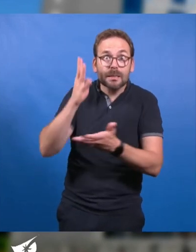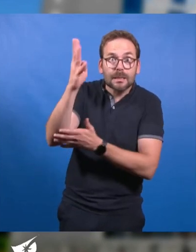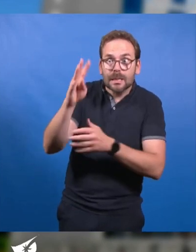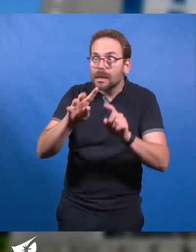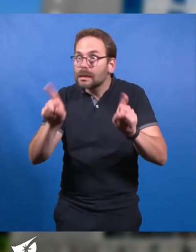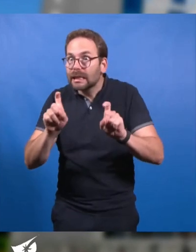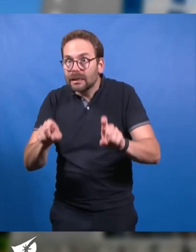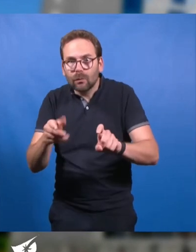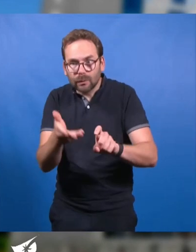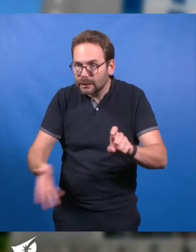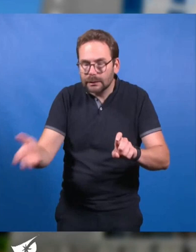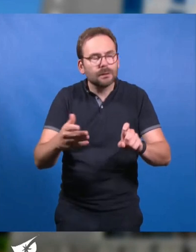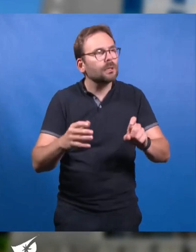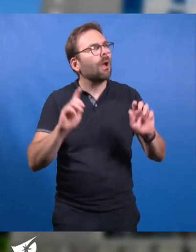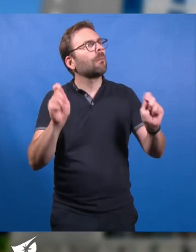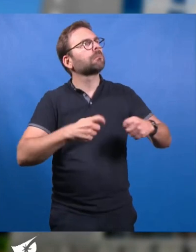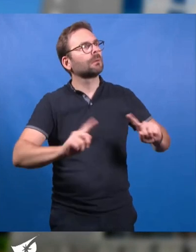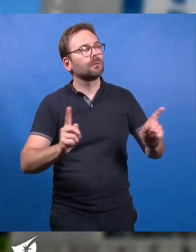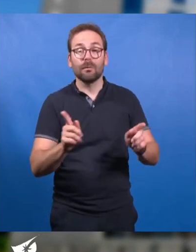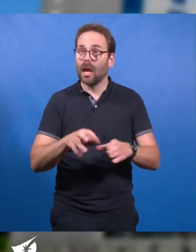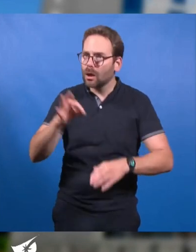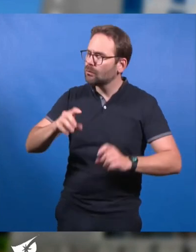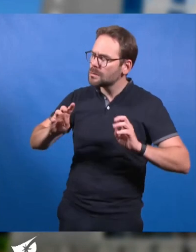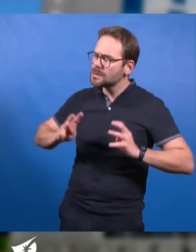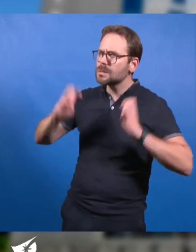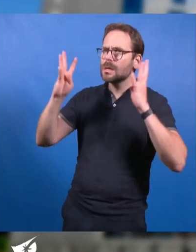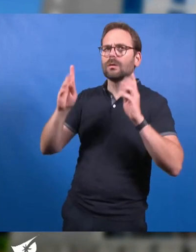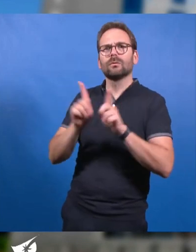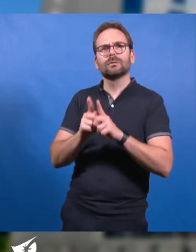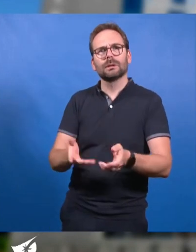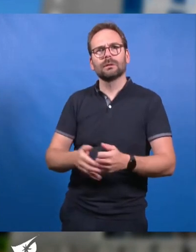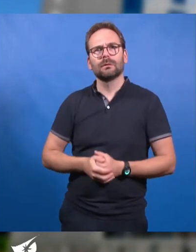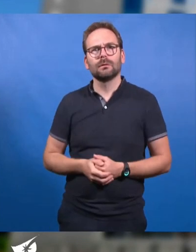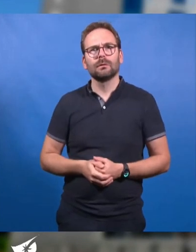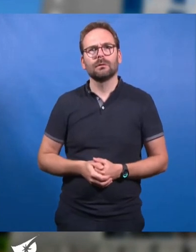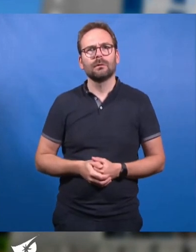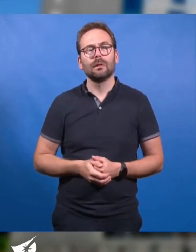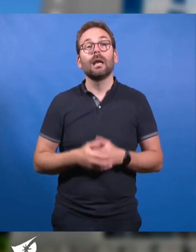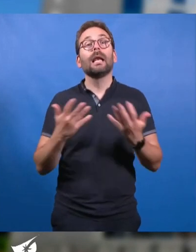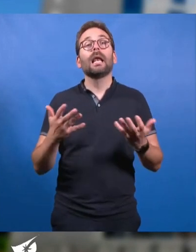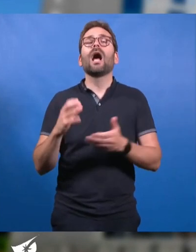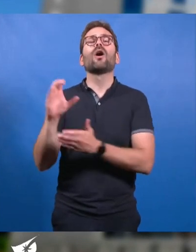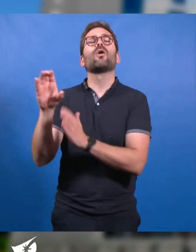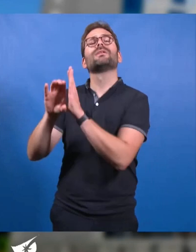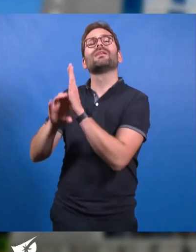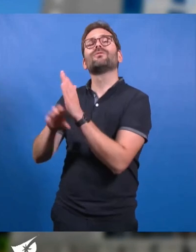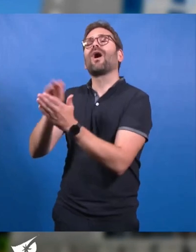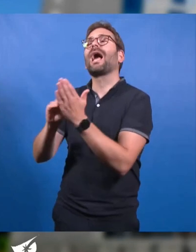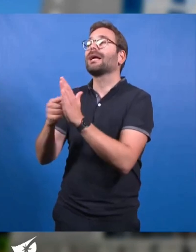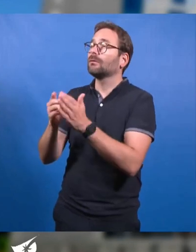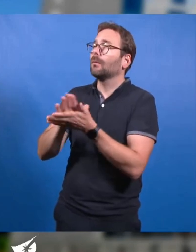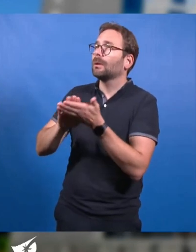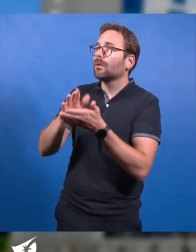indignent nos habitants et l'ensemble des élus. Avant de penser à la réécriture de la Constitution, M. le Président de la